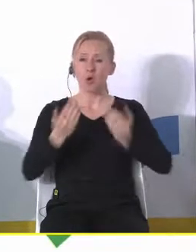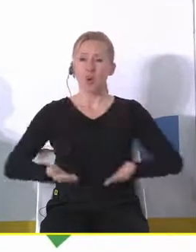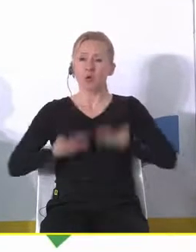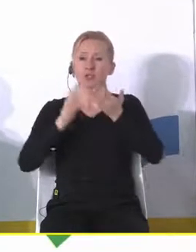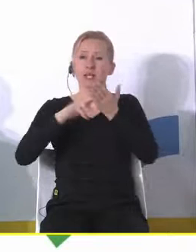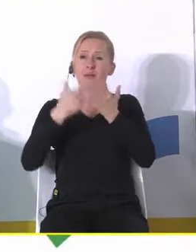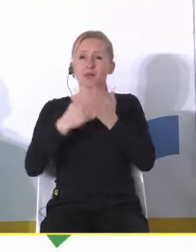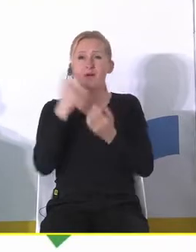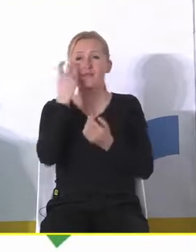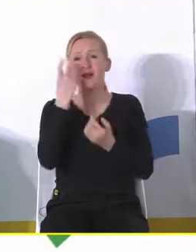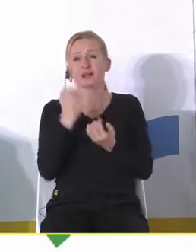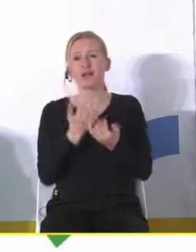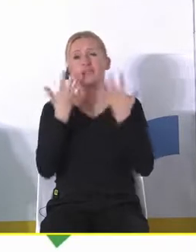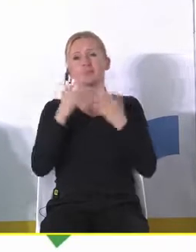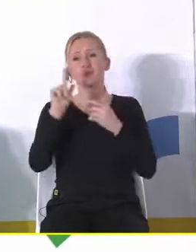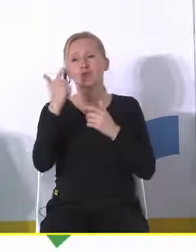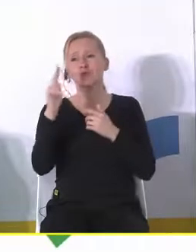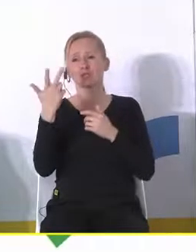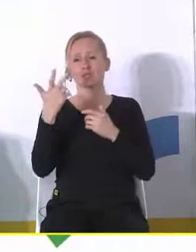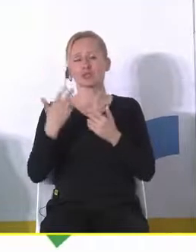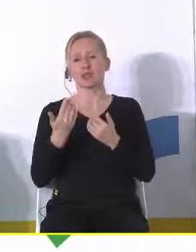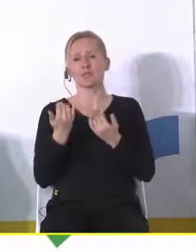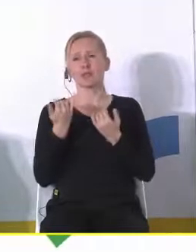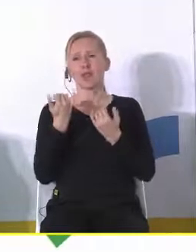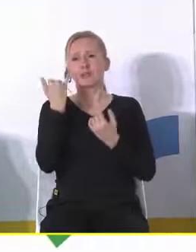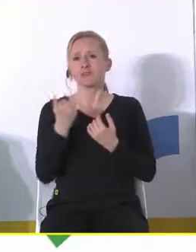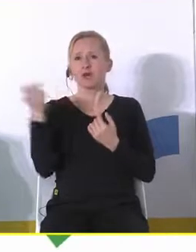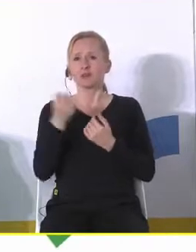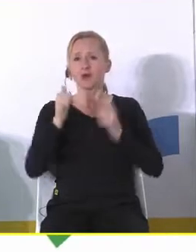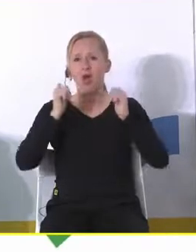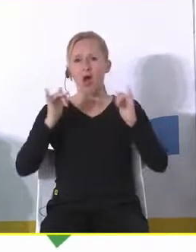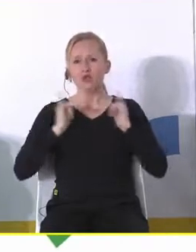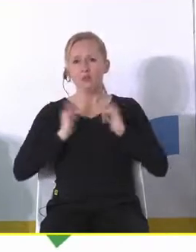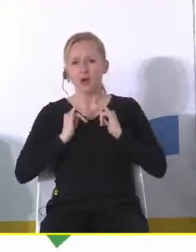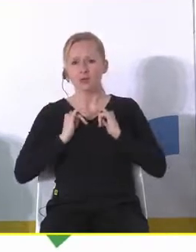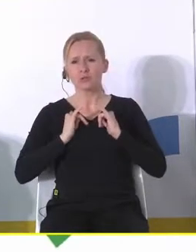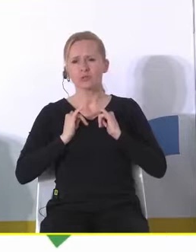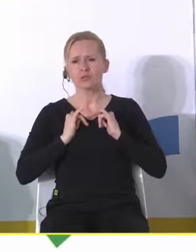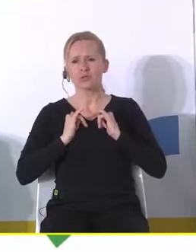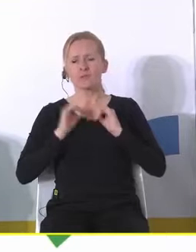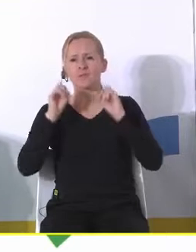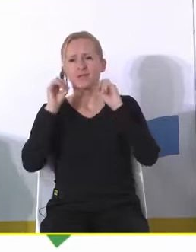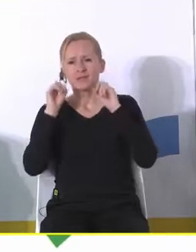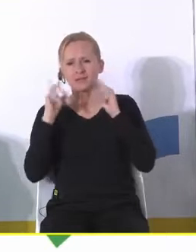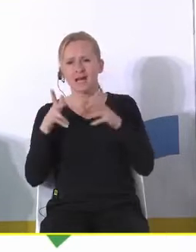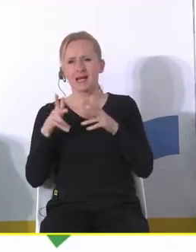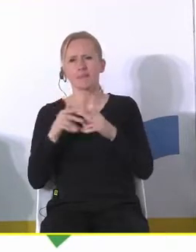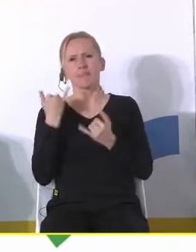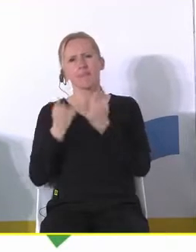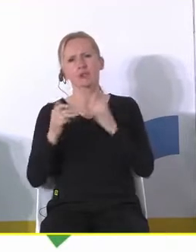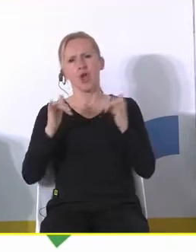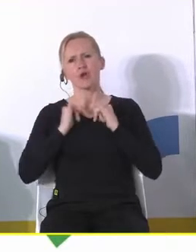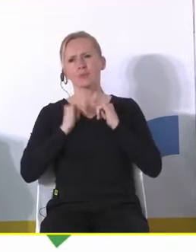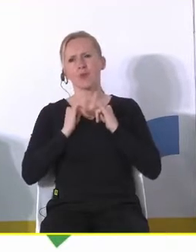kiedy o fajnie jest dziecko chcę mieć drugie dziecko ale jeszcze nie teraz muszę ochłonąć od tych pieluch od tych nieprzespanych nocek jak dojdę do siebie